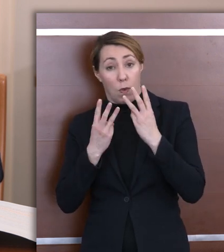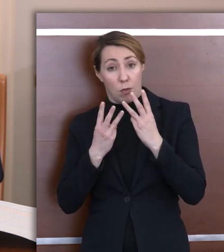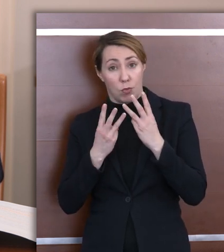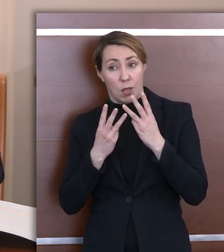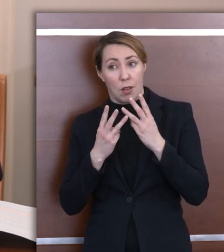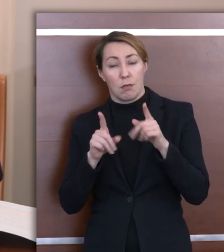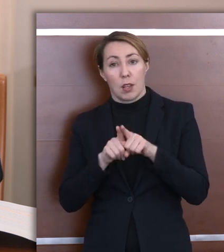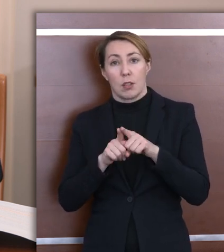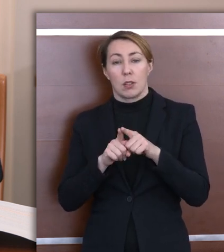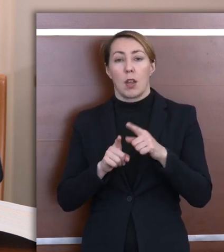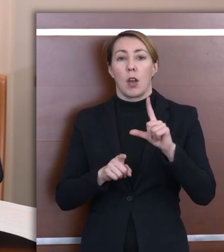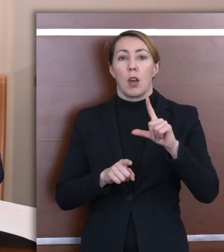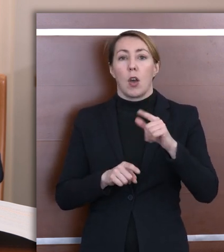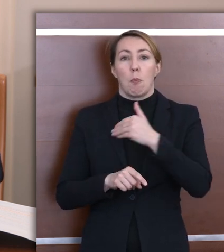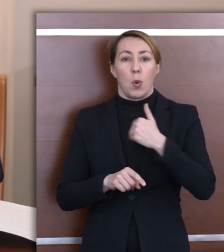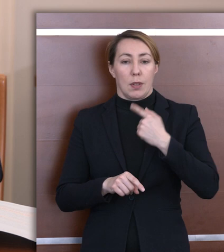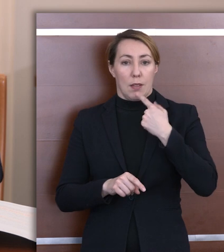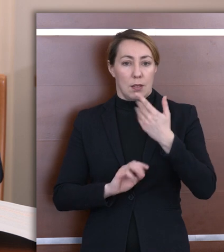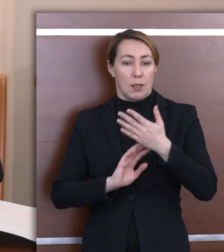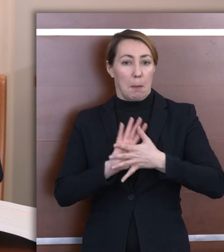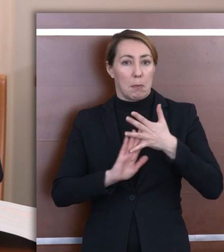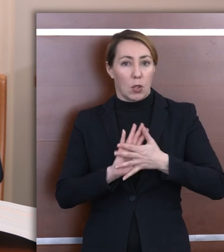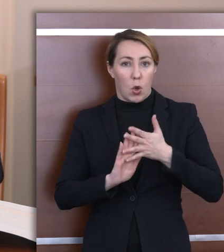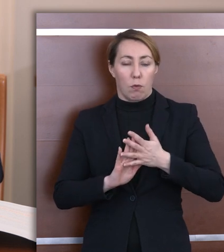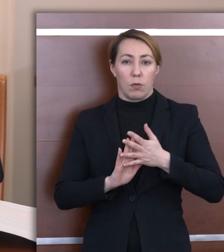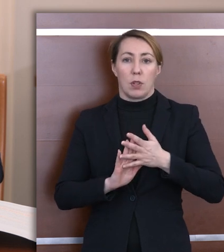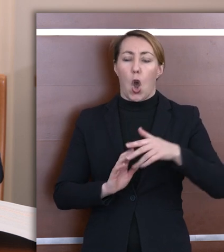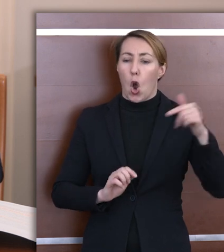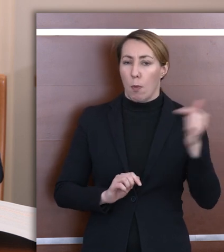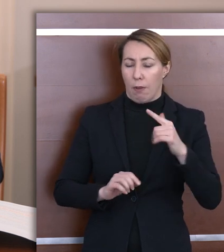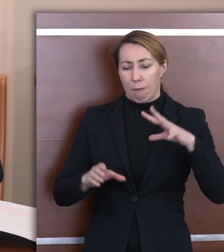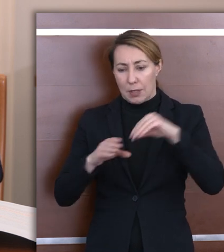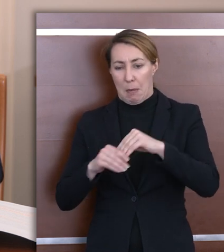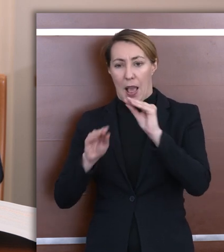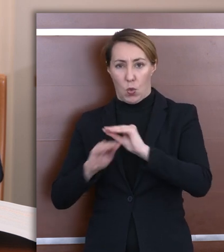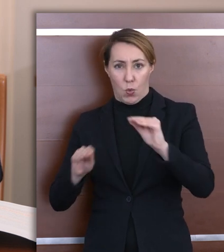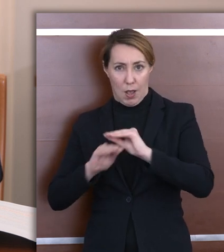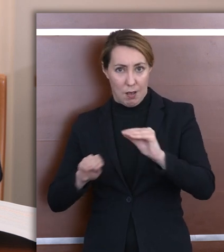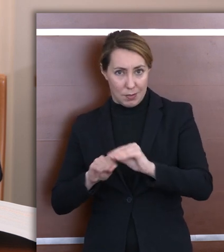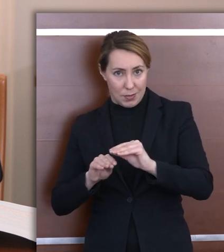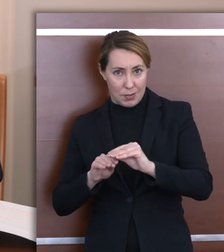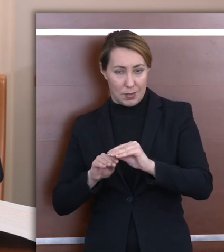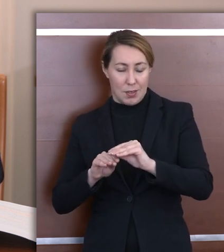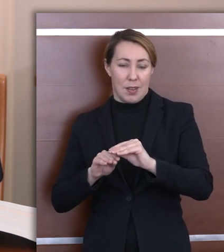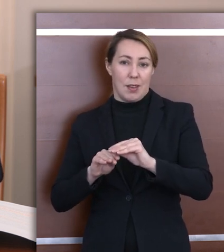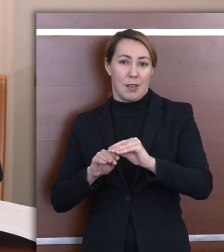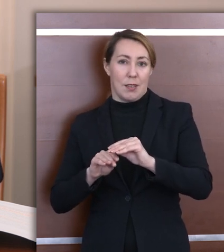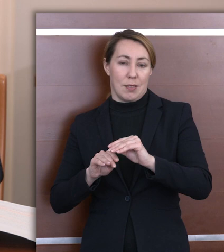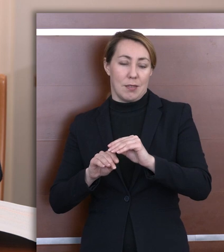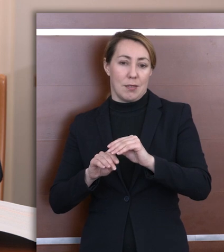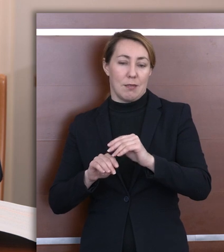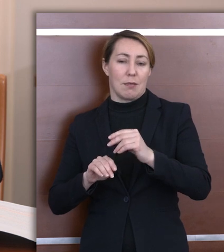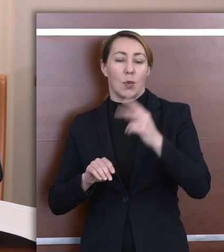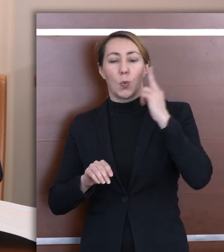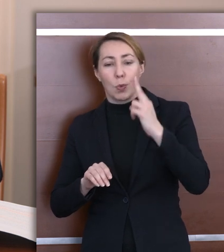uznanie polskiego języka migowego za obowiązujący w edukacji niesłyszących i słabosłyszących uczniów, ponieważ polski